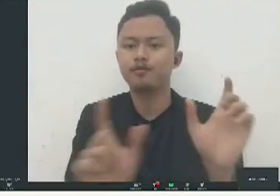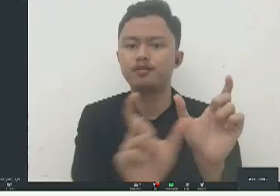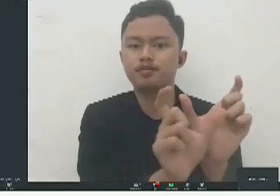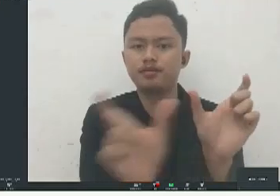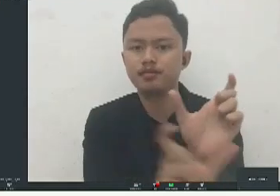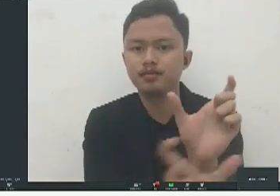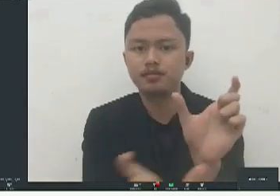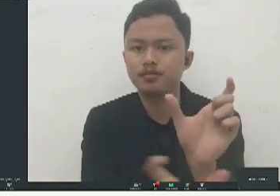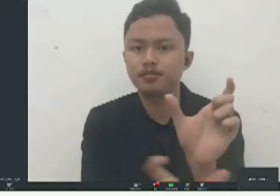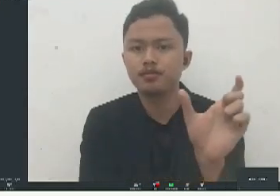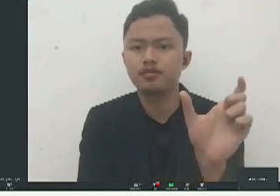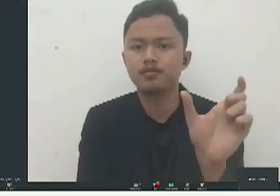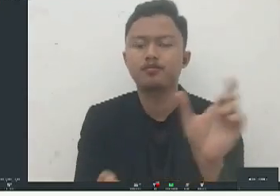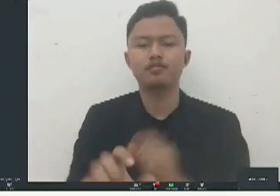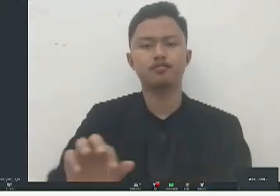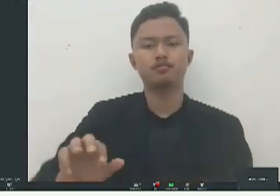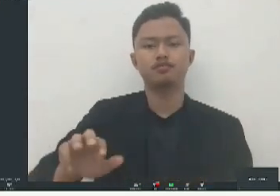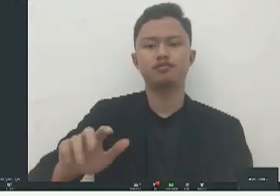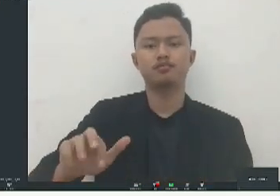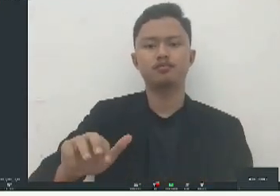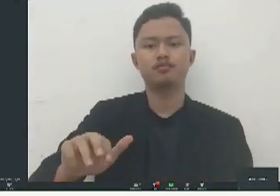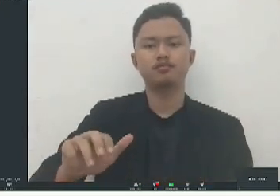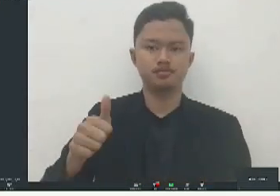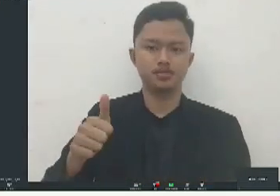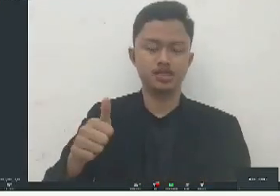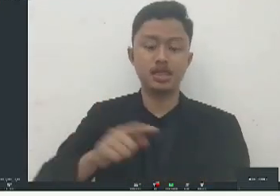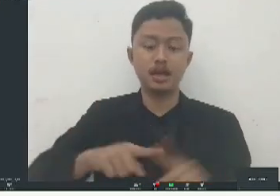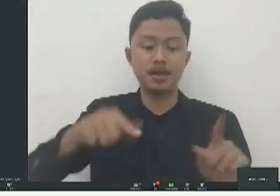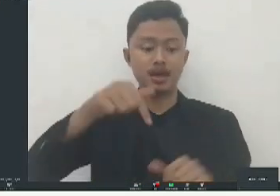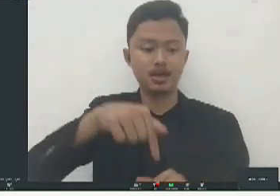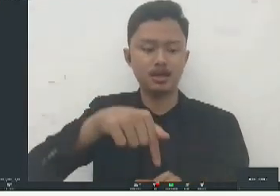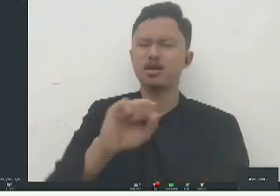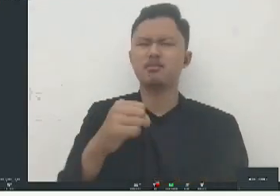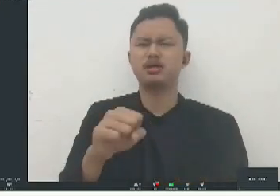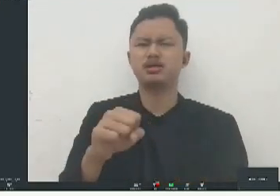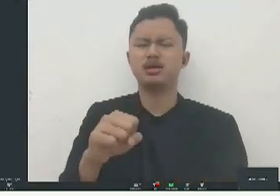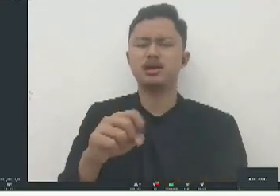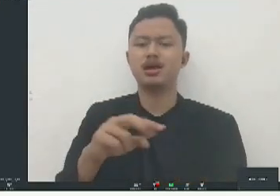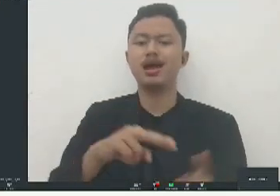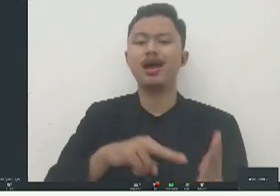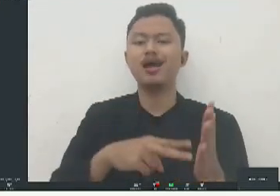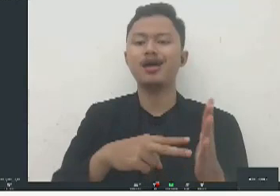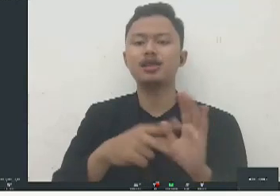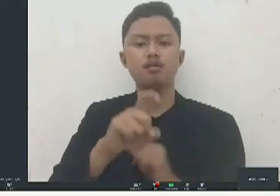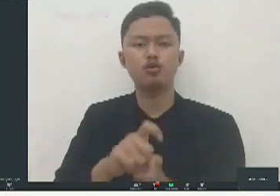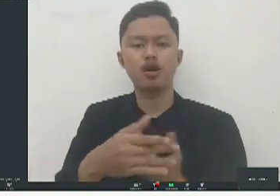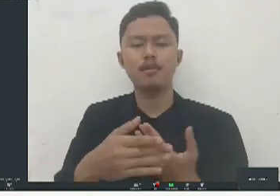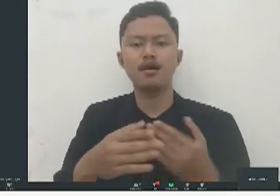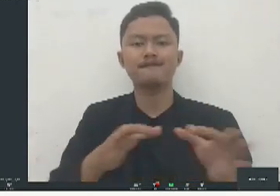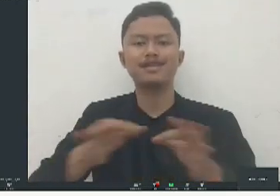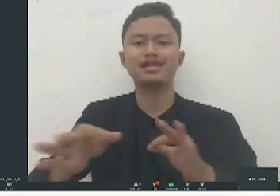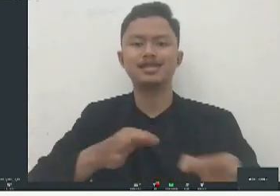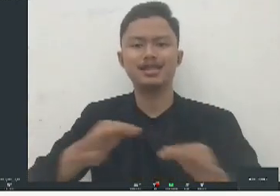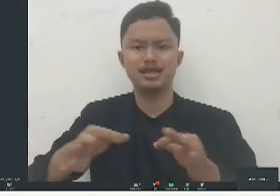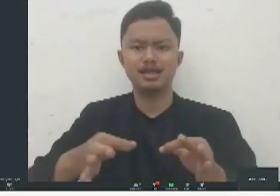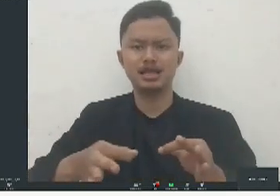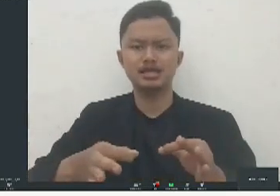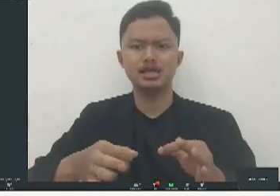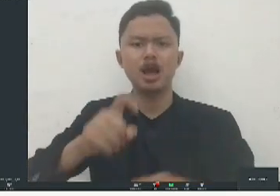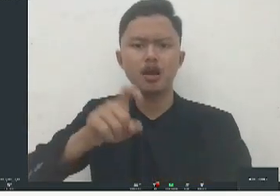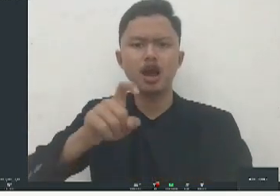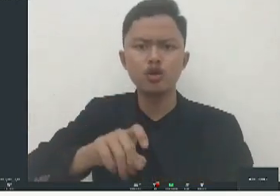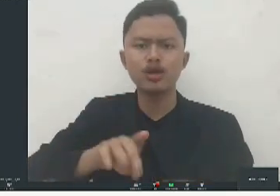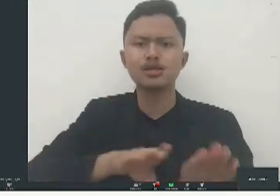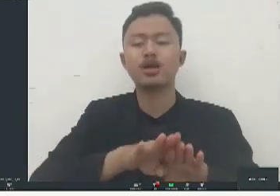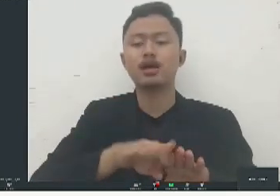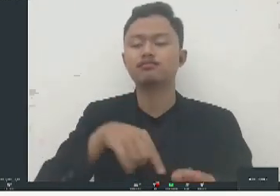navigasi panah dan lain-lain tapi kalau ini jadi tidak bisa jadi perlu ada sistem akomodasi yang memang selesai kebutuhan kita berterima kasih sudah ada